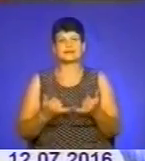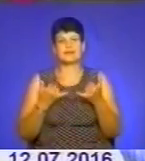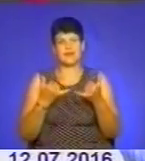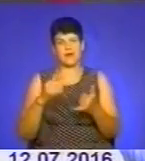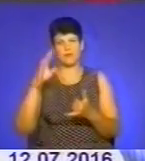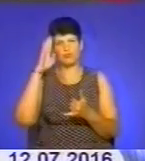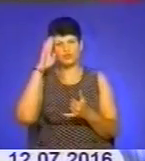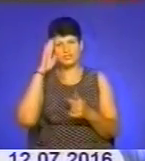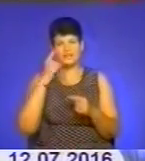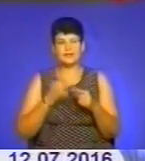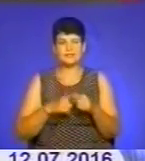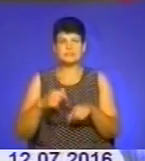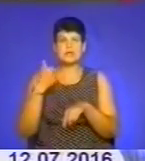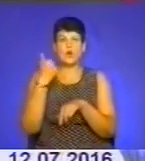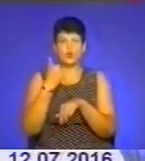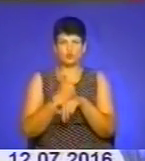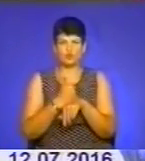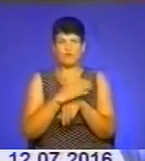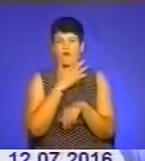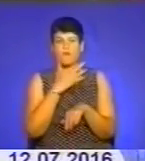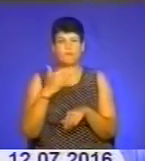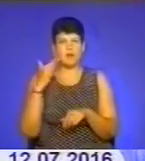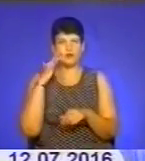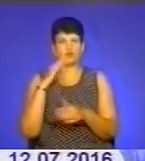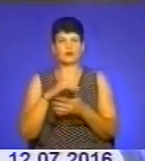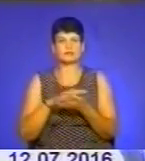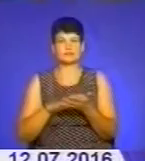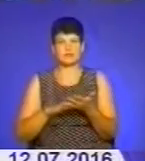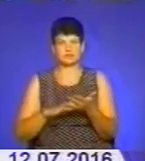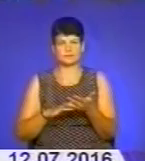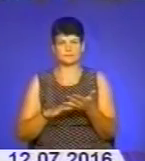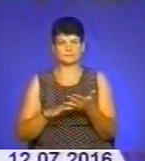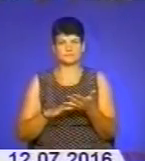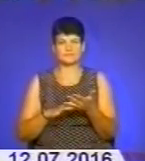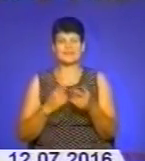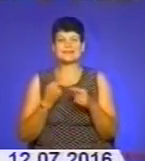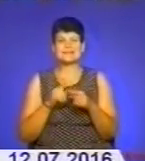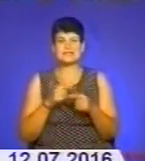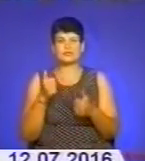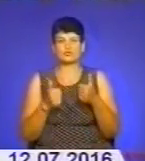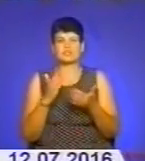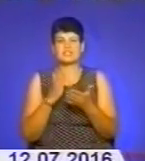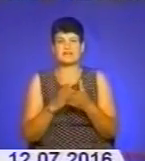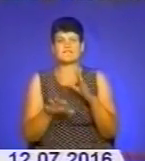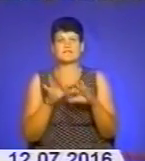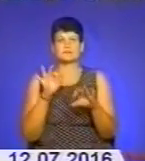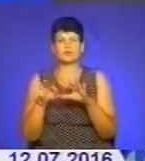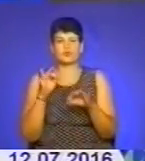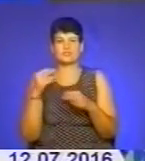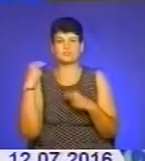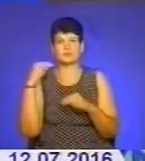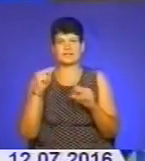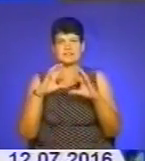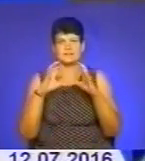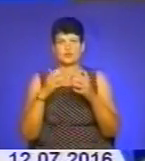рахую, це є основа багатьох далі похідних. Цей турнір є відбірковим на Чемпіонат світу серед